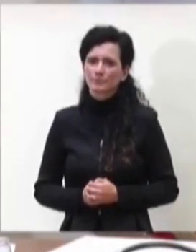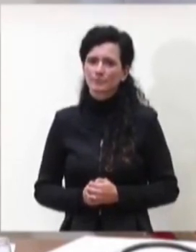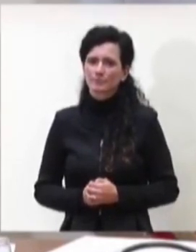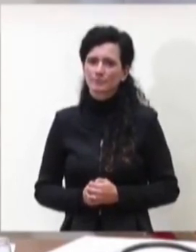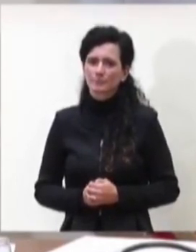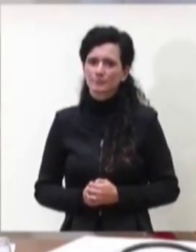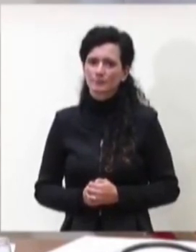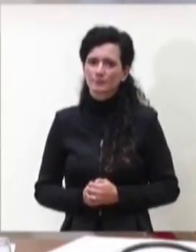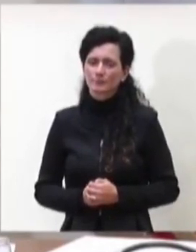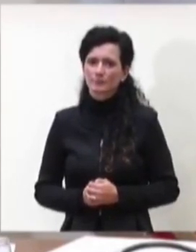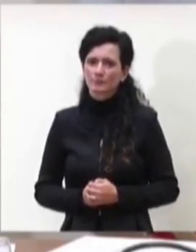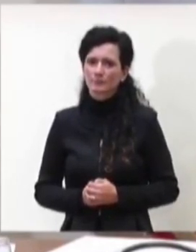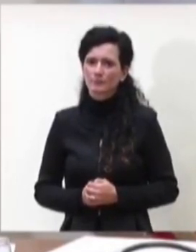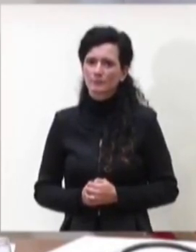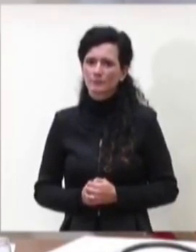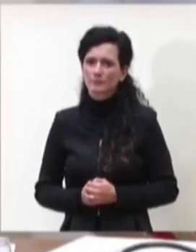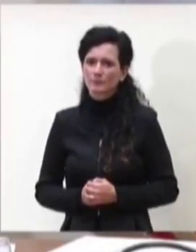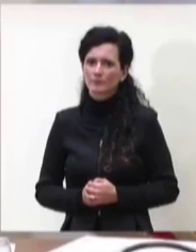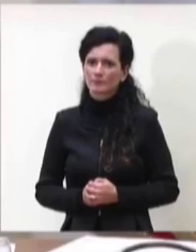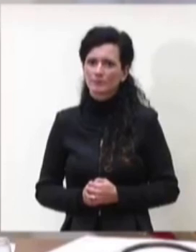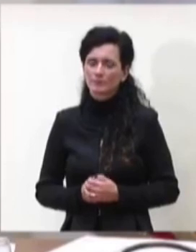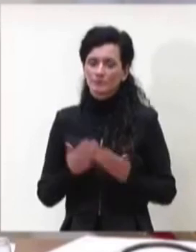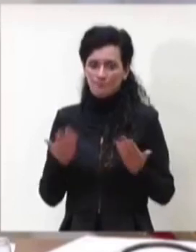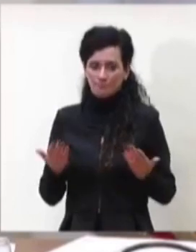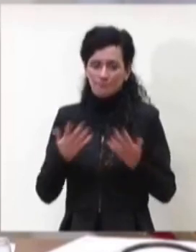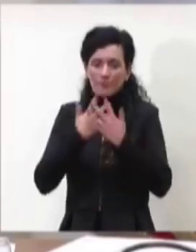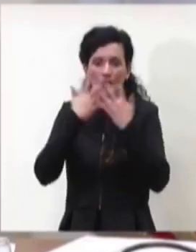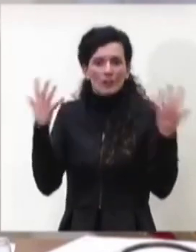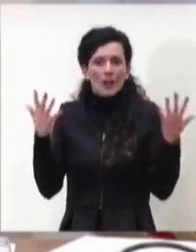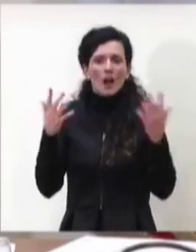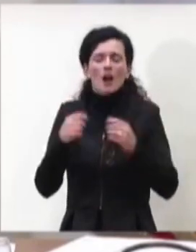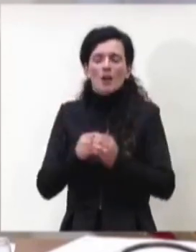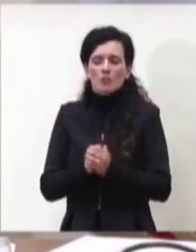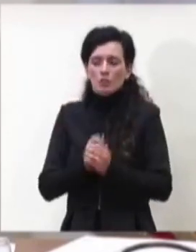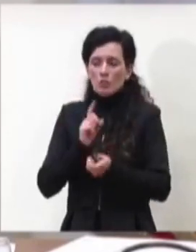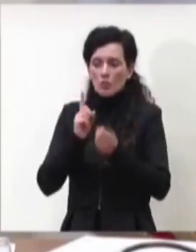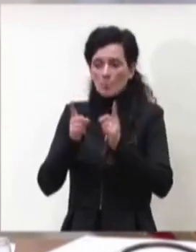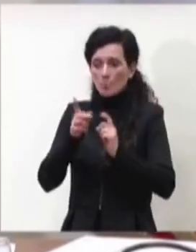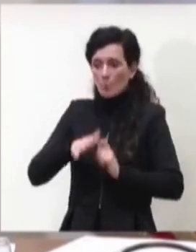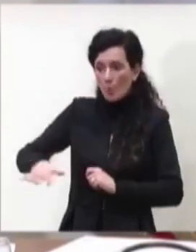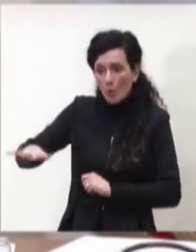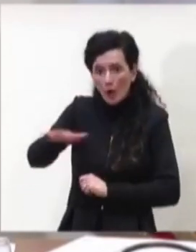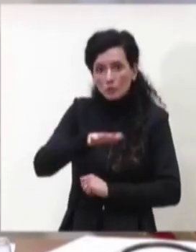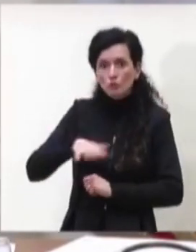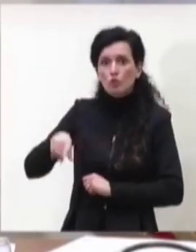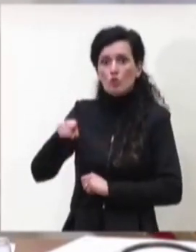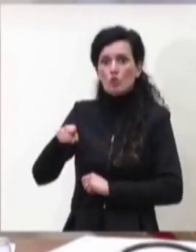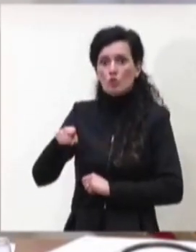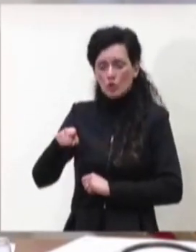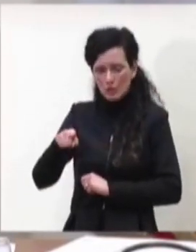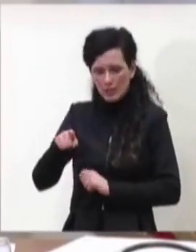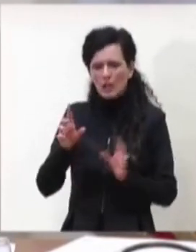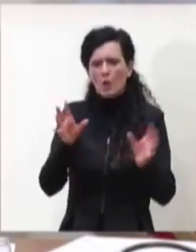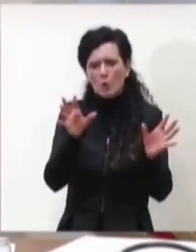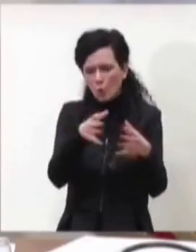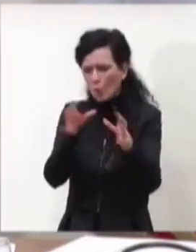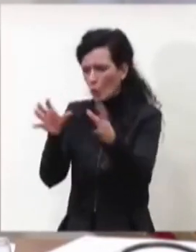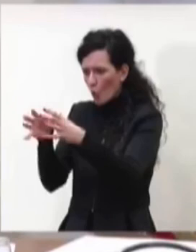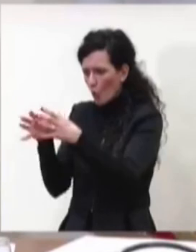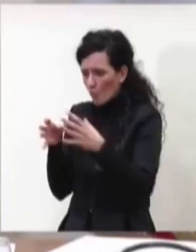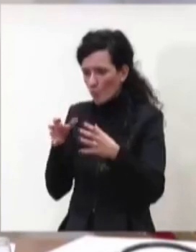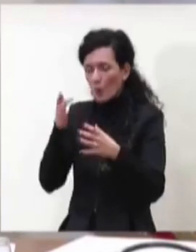tutta le popolazioni e i gruppi a rischio di